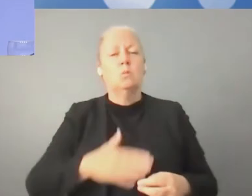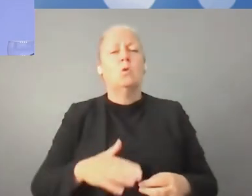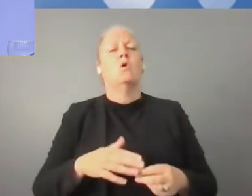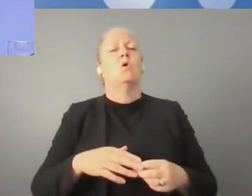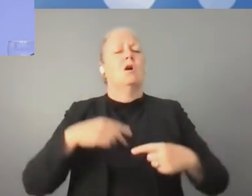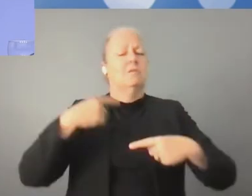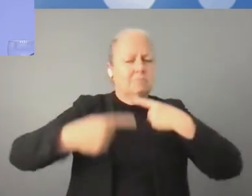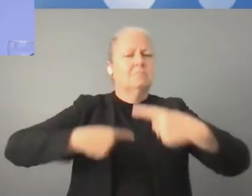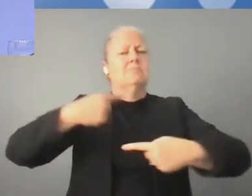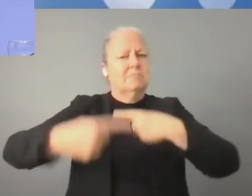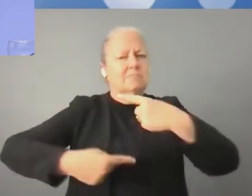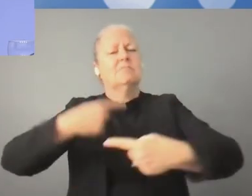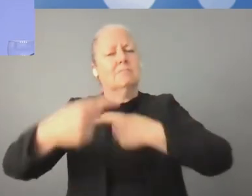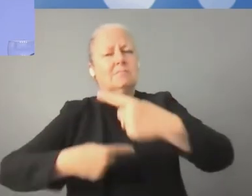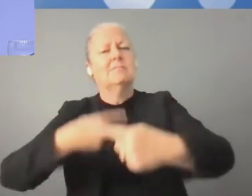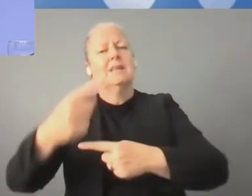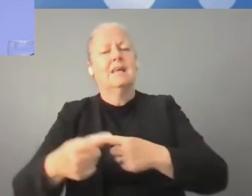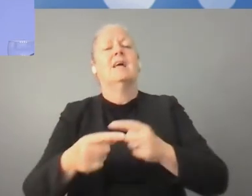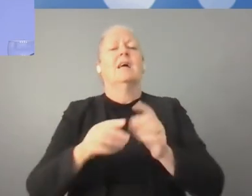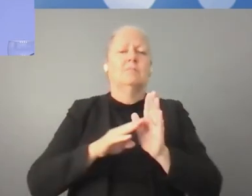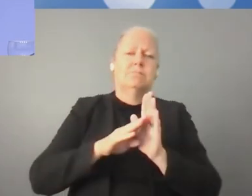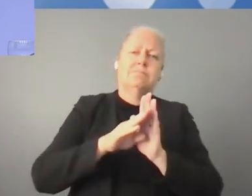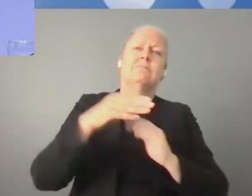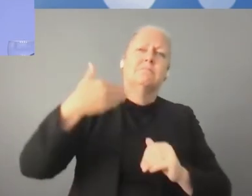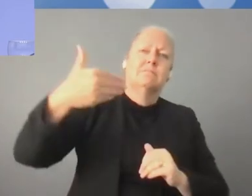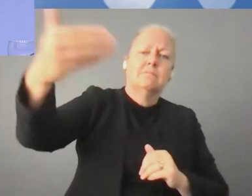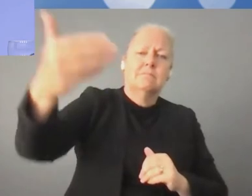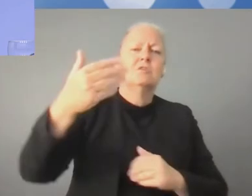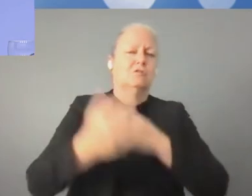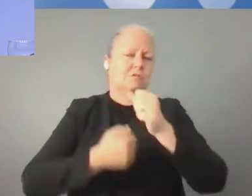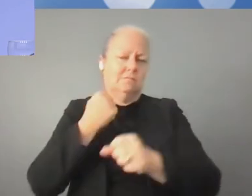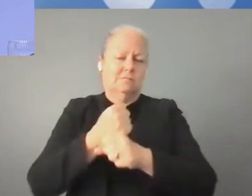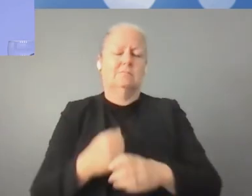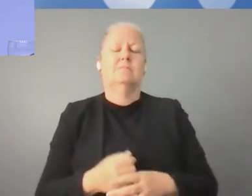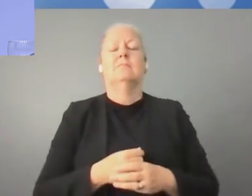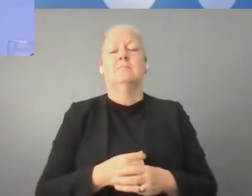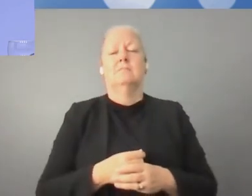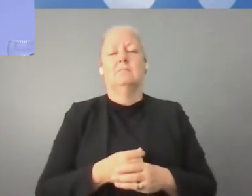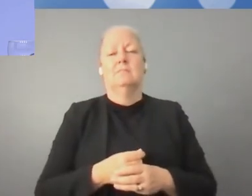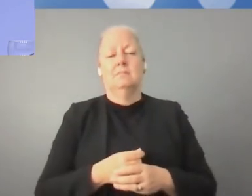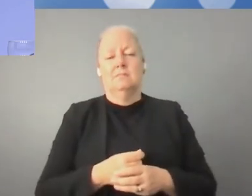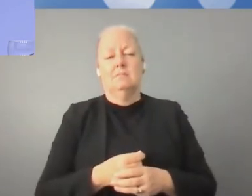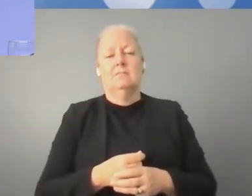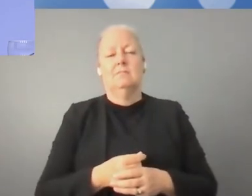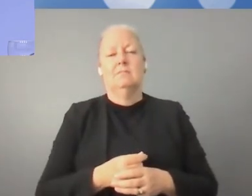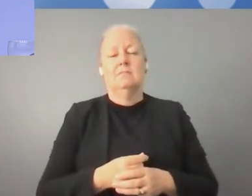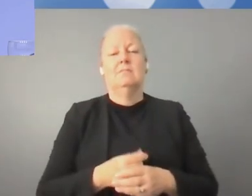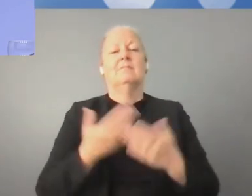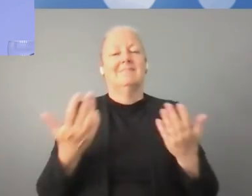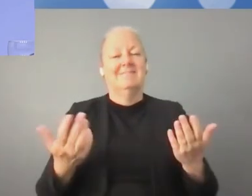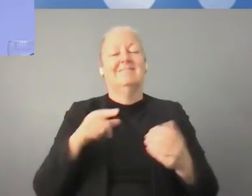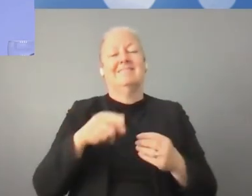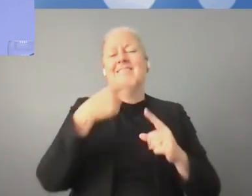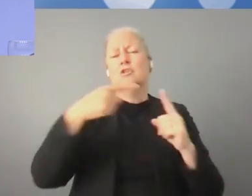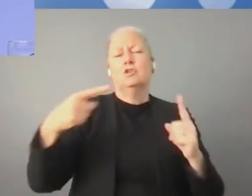uświadomiła, że cyfryzacja jest niezbędna do zapewnienia zrównoważonego rozwoju